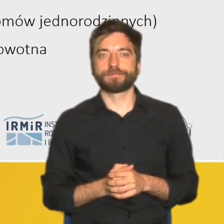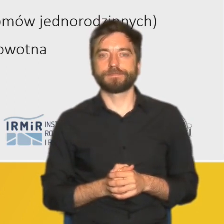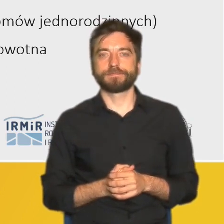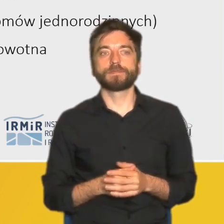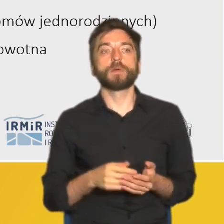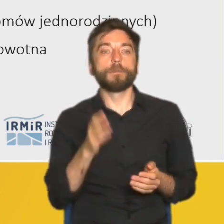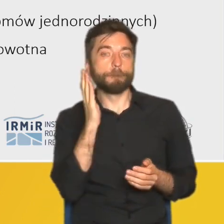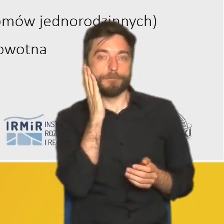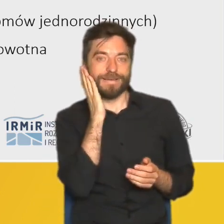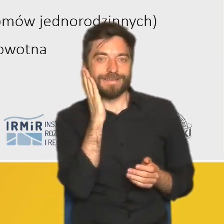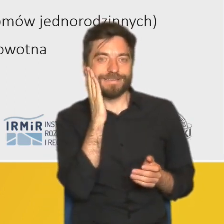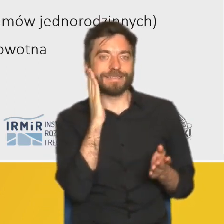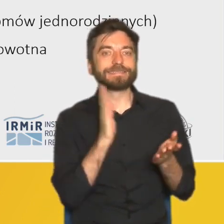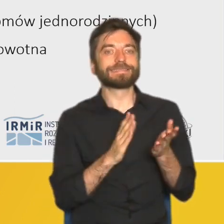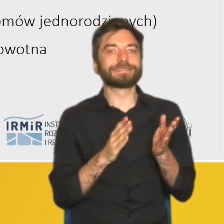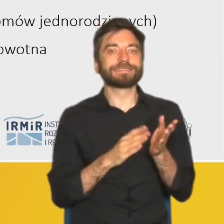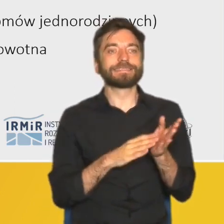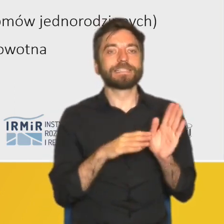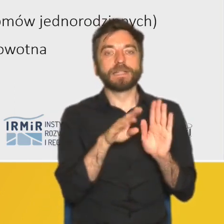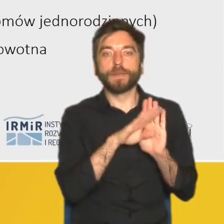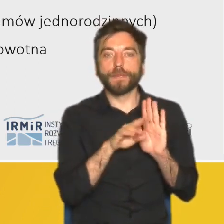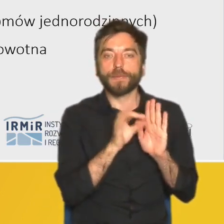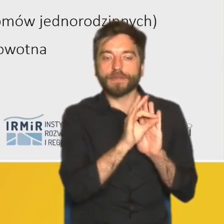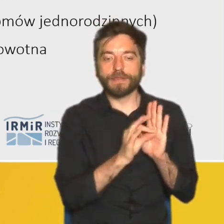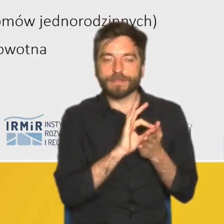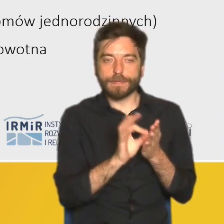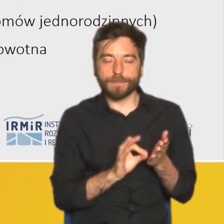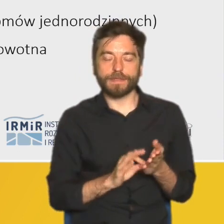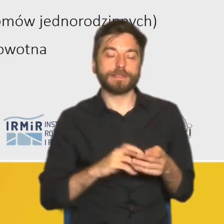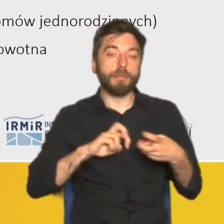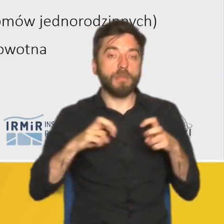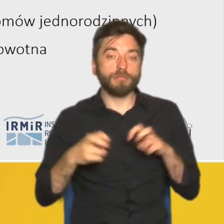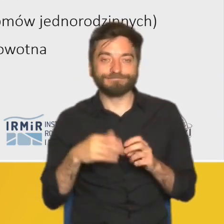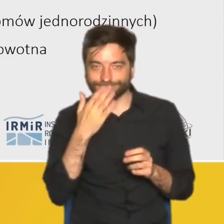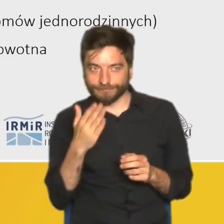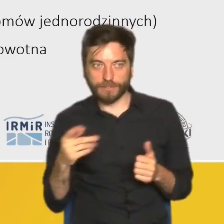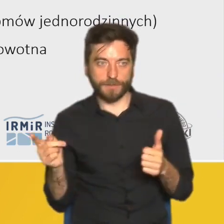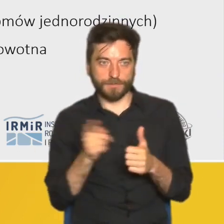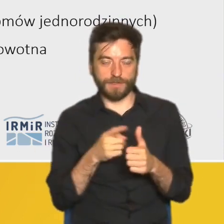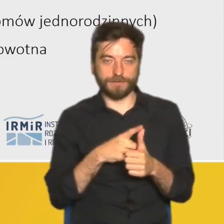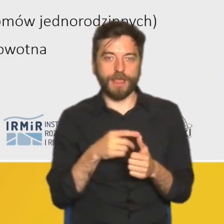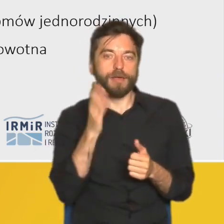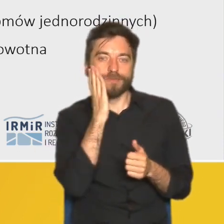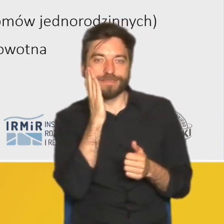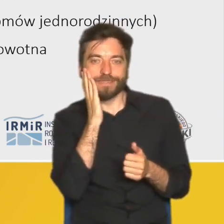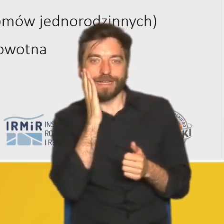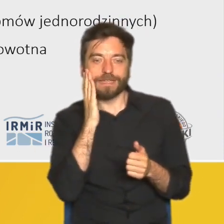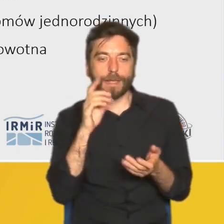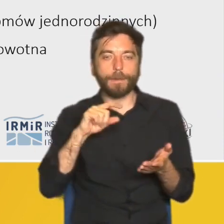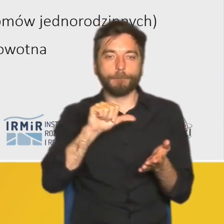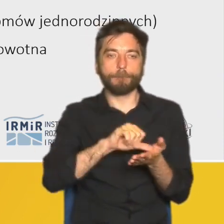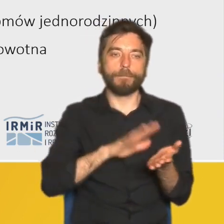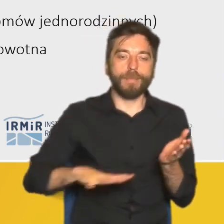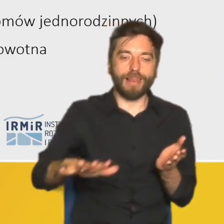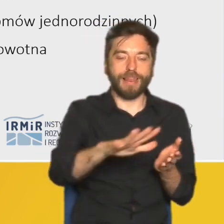Jeżeli chodzi o katalog problemów, to otwiera to oczywiście mieszkanie na placu budowy. Losem popularnych